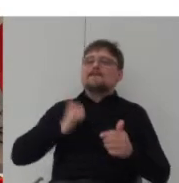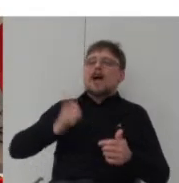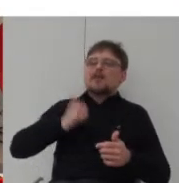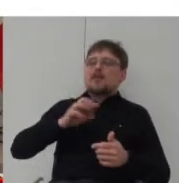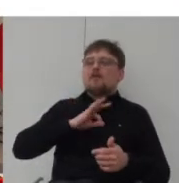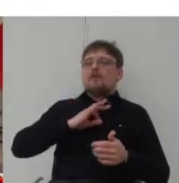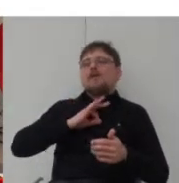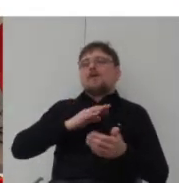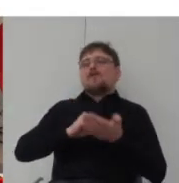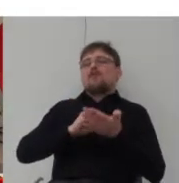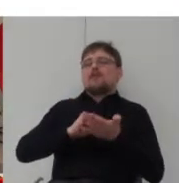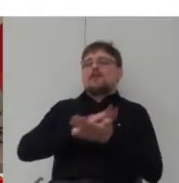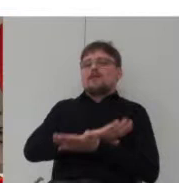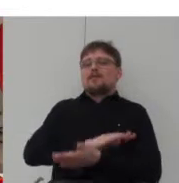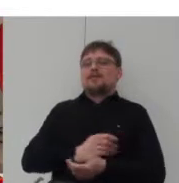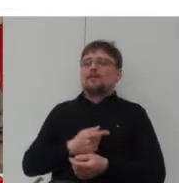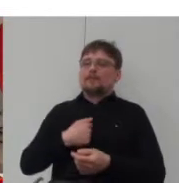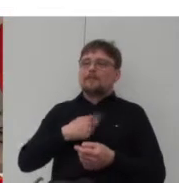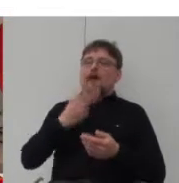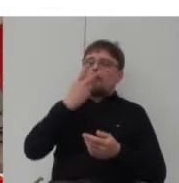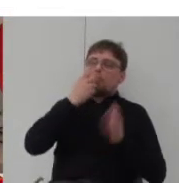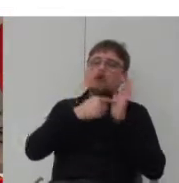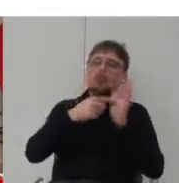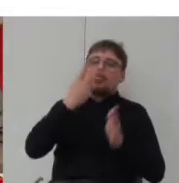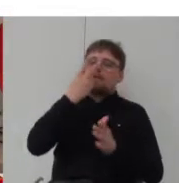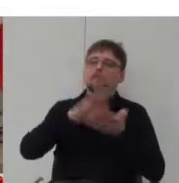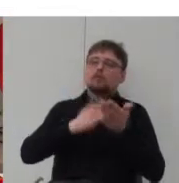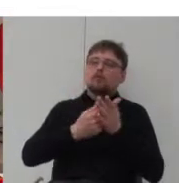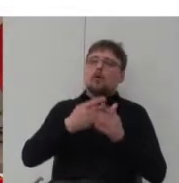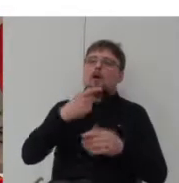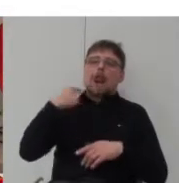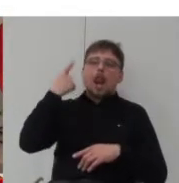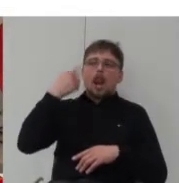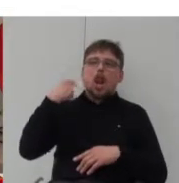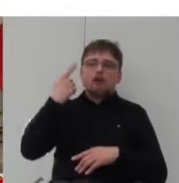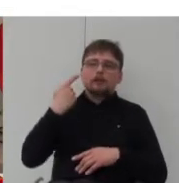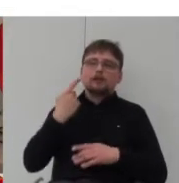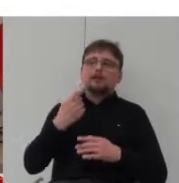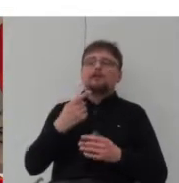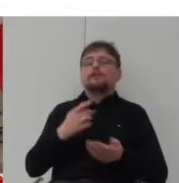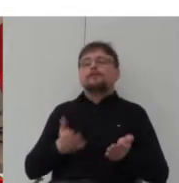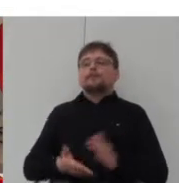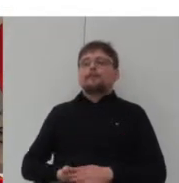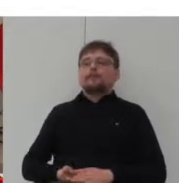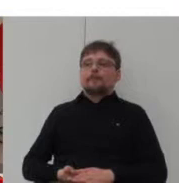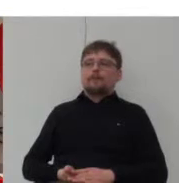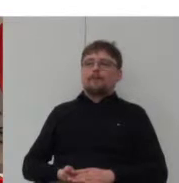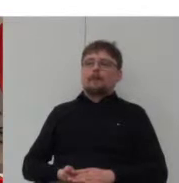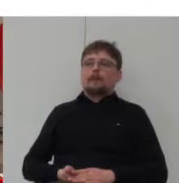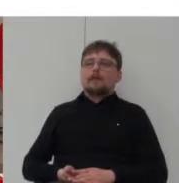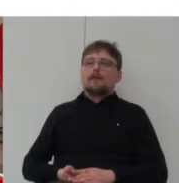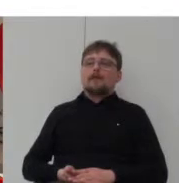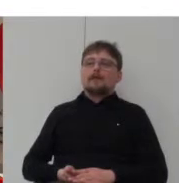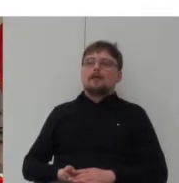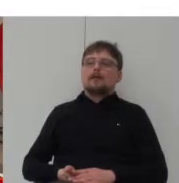przykłady osiedle osiedla angielskie londyńskie osiedle przy ulicy Wolters Way w Londynie Waltera Segala